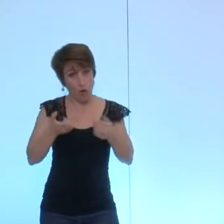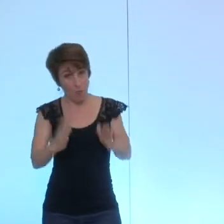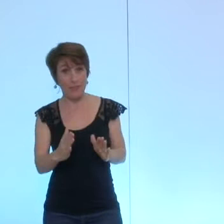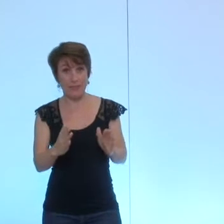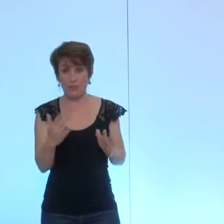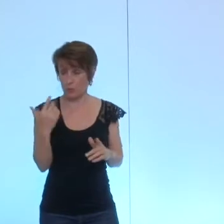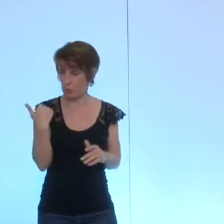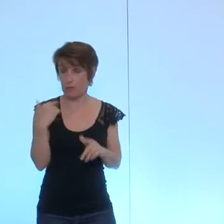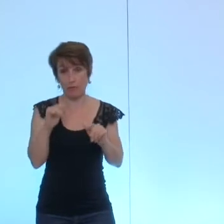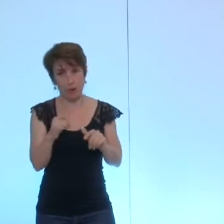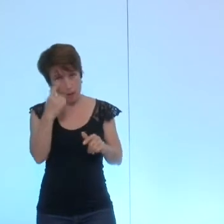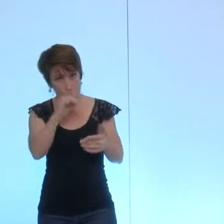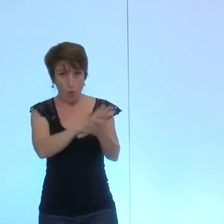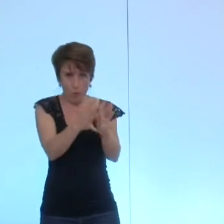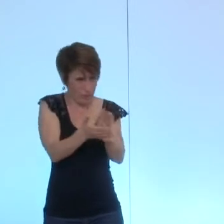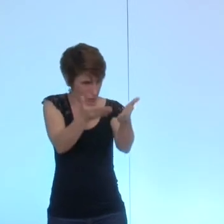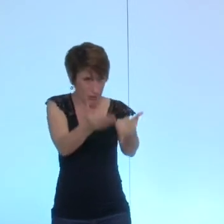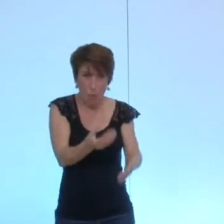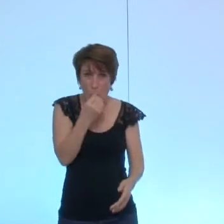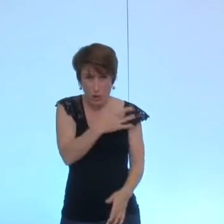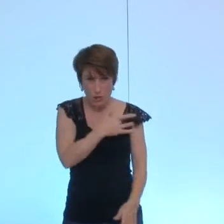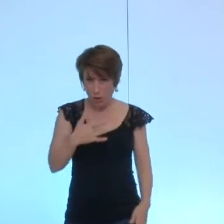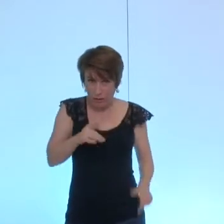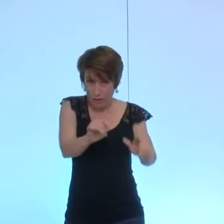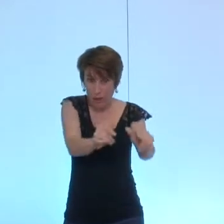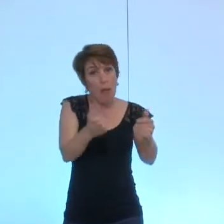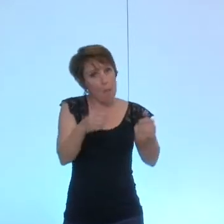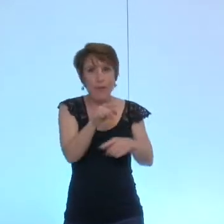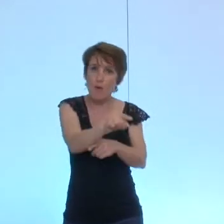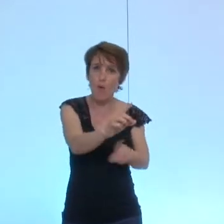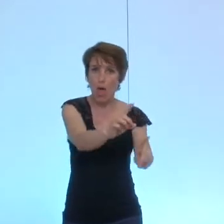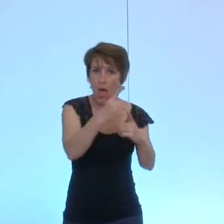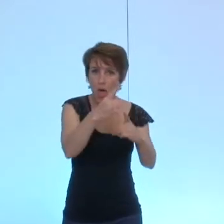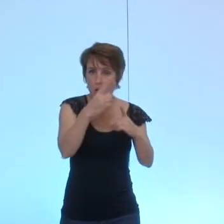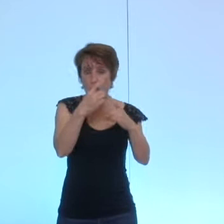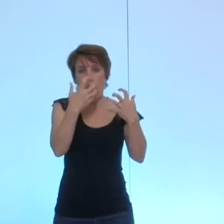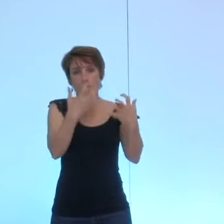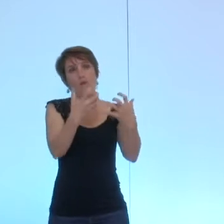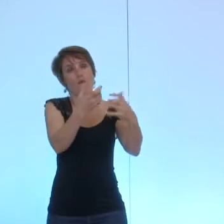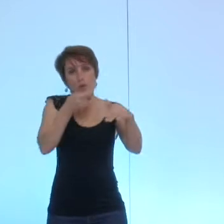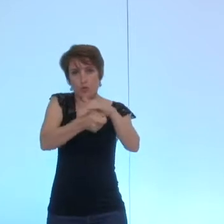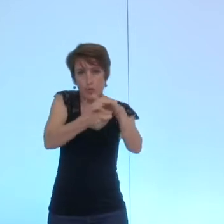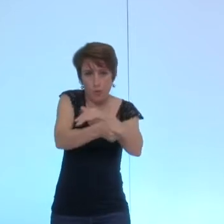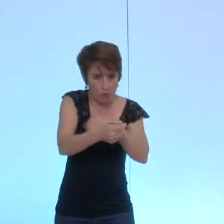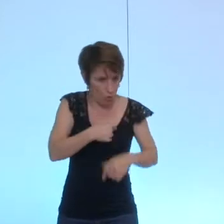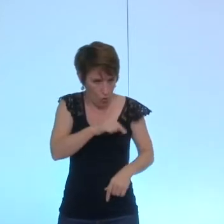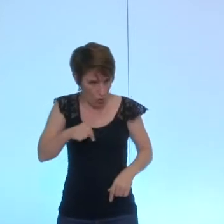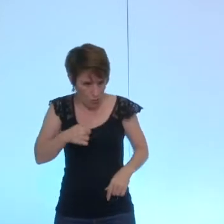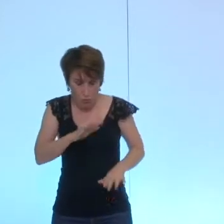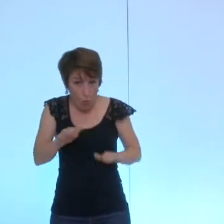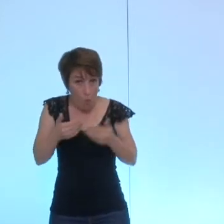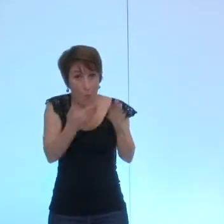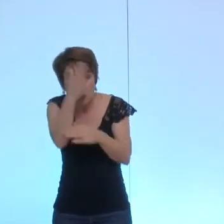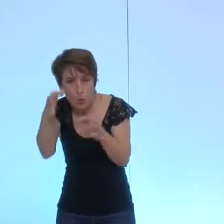une association qui est en bonne santé mais qui voulait effectivement des subventions alors que nous leur proposions des